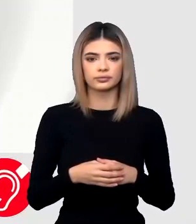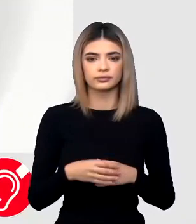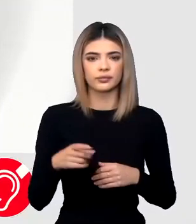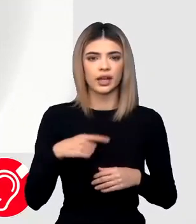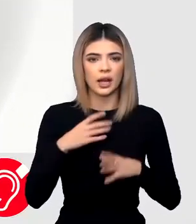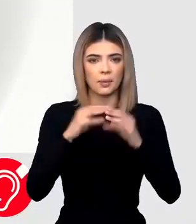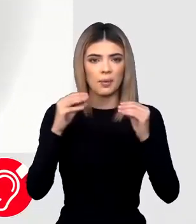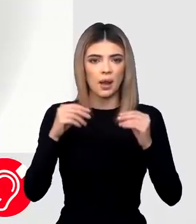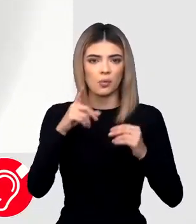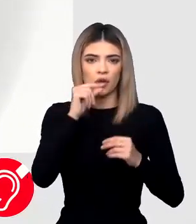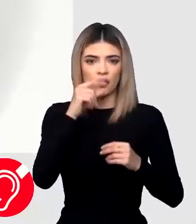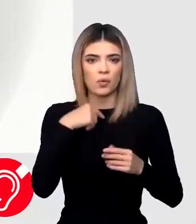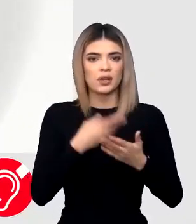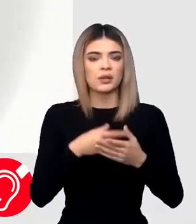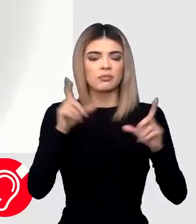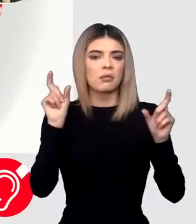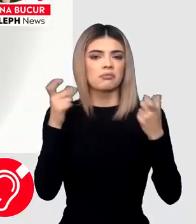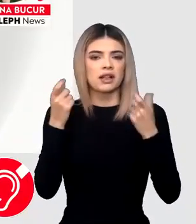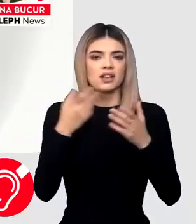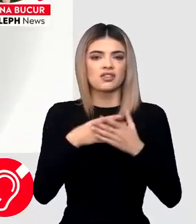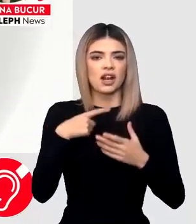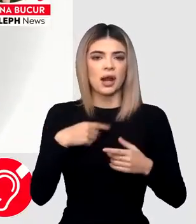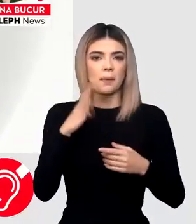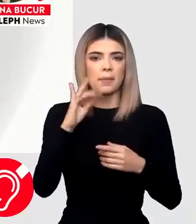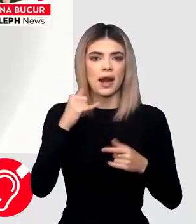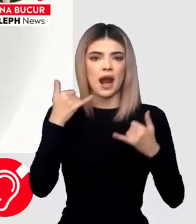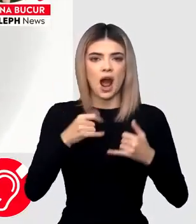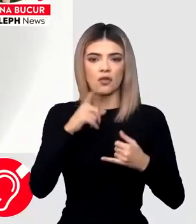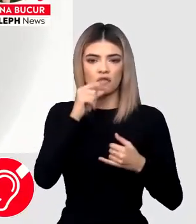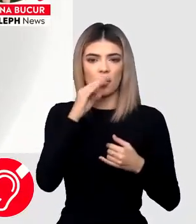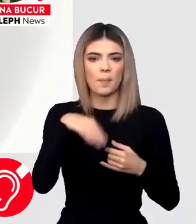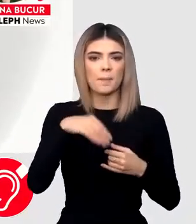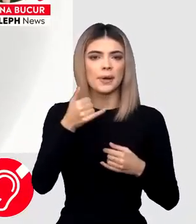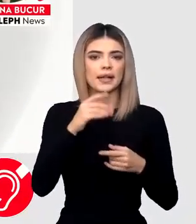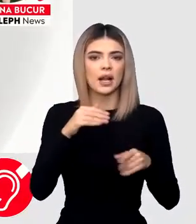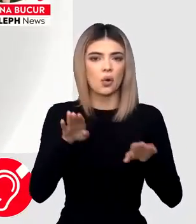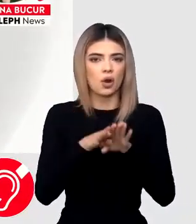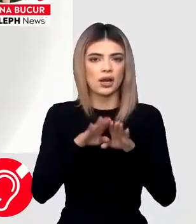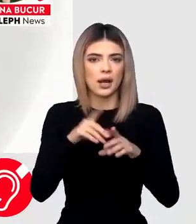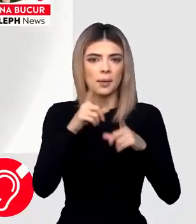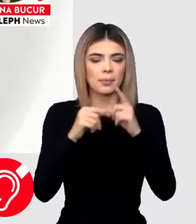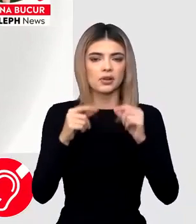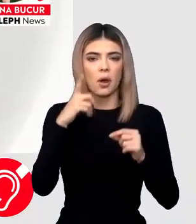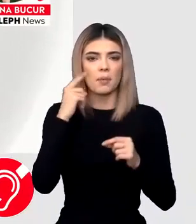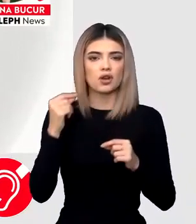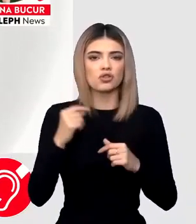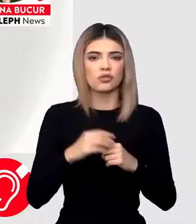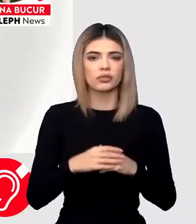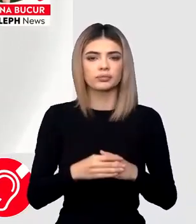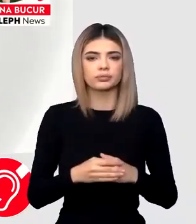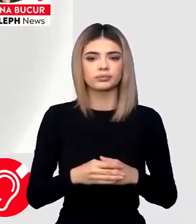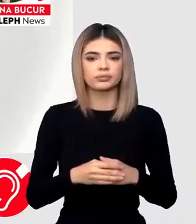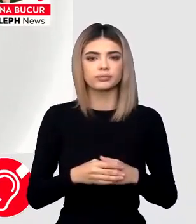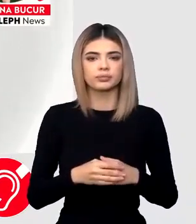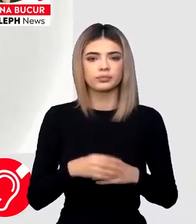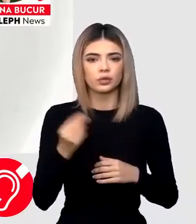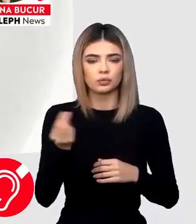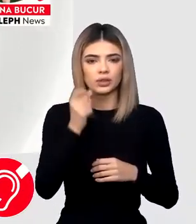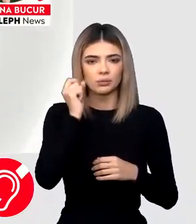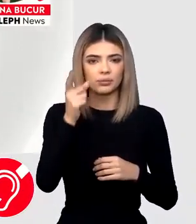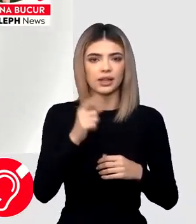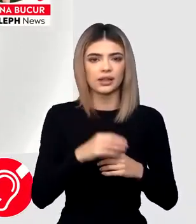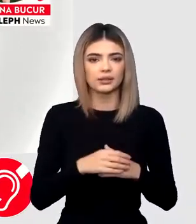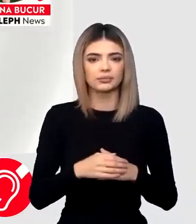Dar cu mai multe amănunte despre petrecerea de la Castelul Bran, vine acum colega mea, Mădălina Bucur, editor a Live News la Brașov. Bună,